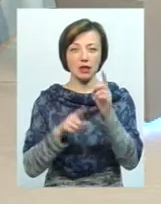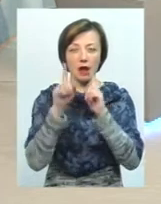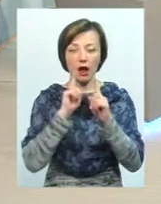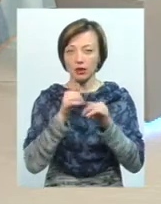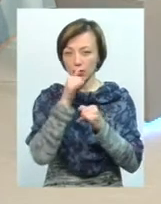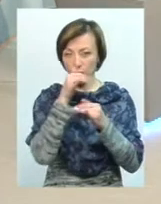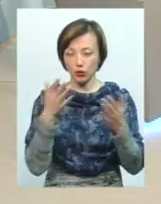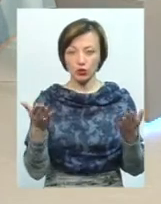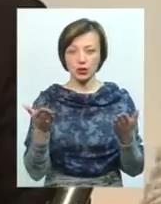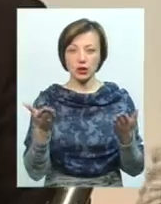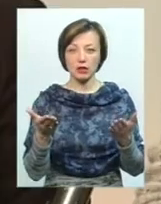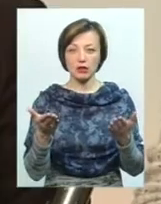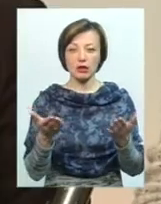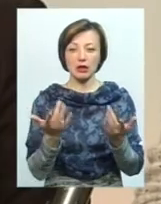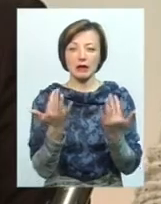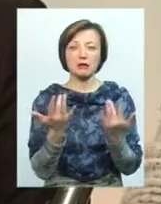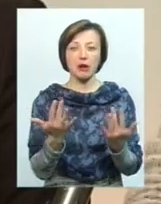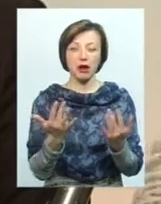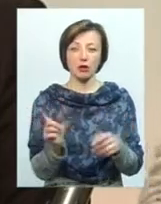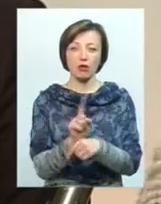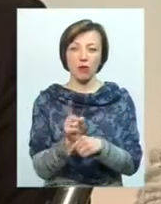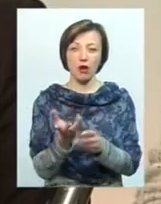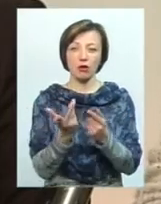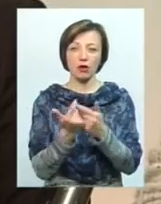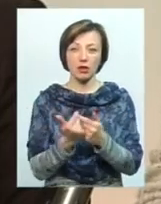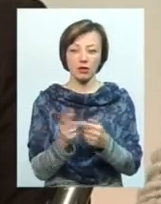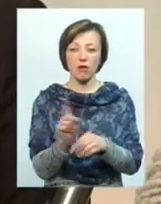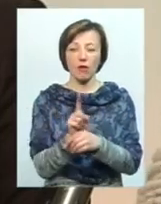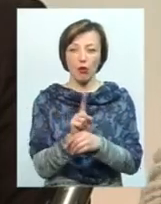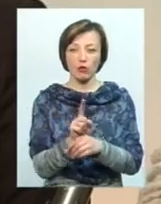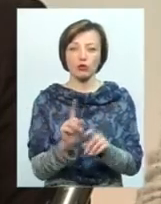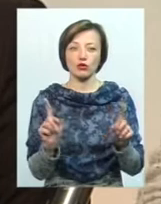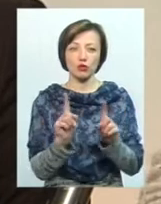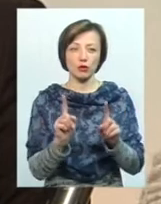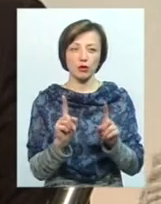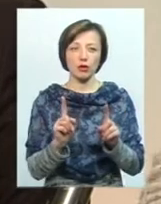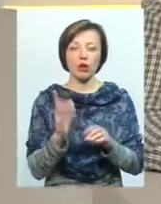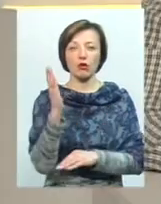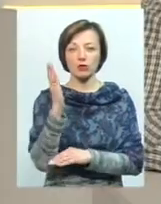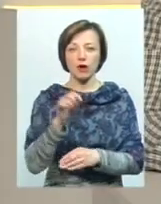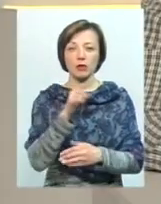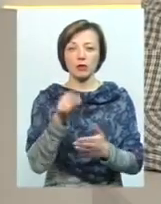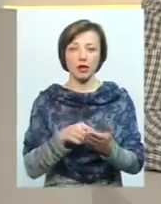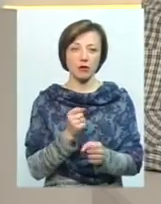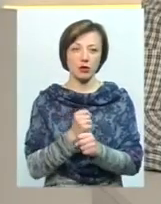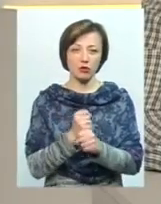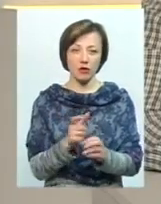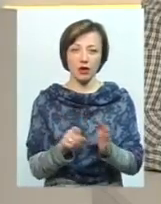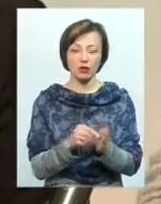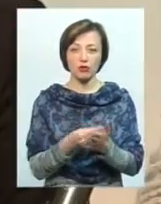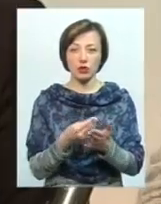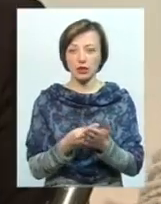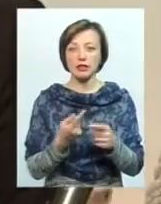вона не може там назбирати нормальну кількість кворуму, щоб голосувати питання і працювати з бюджетом.